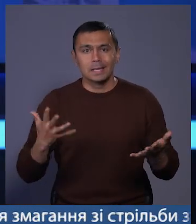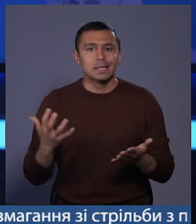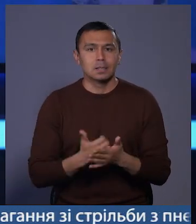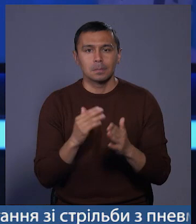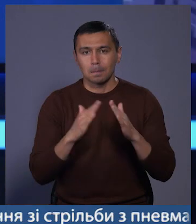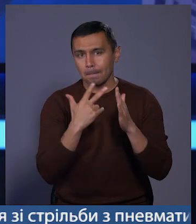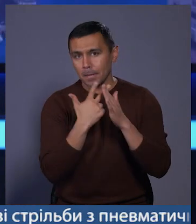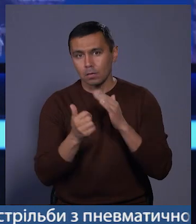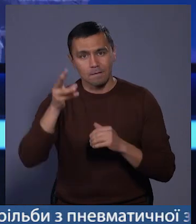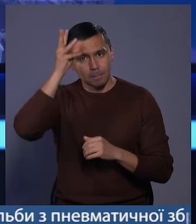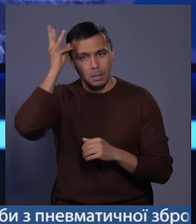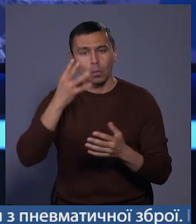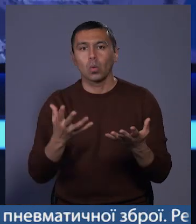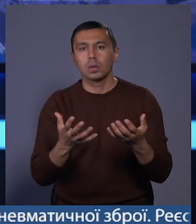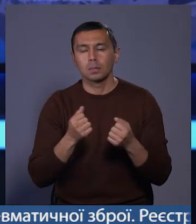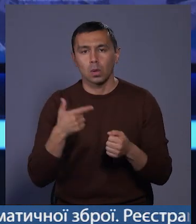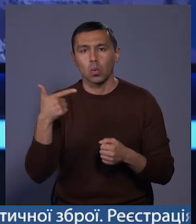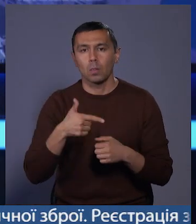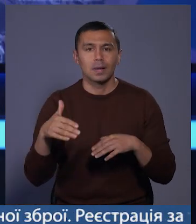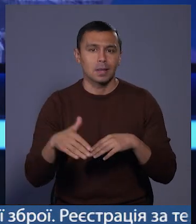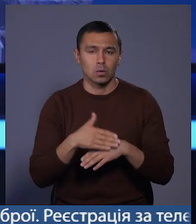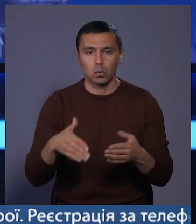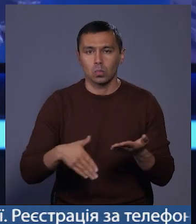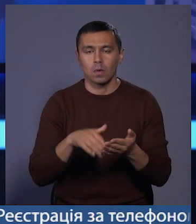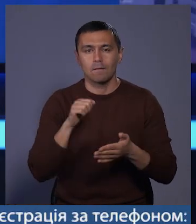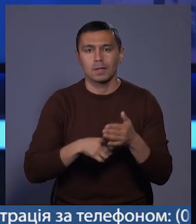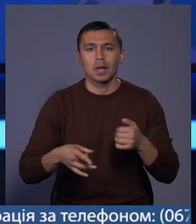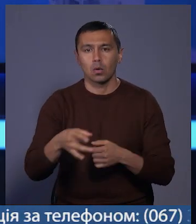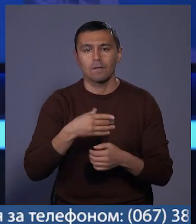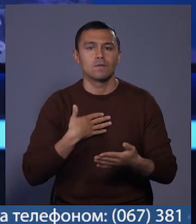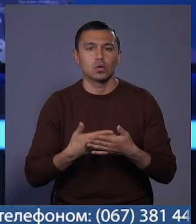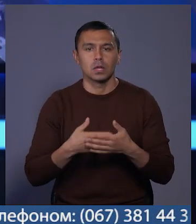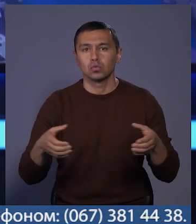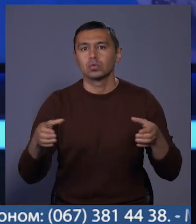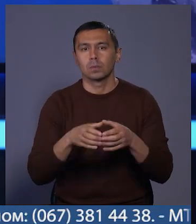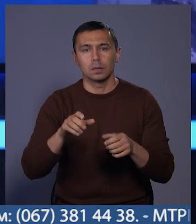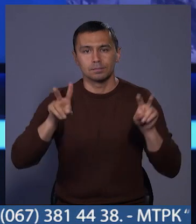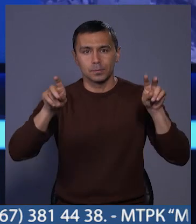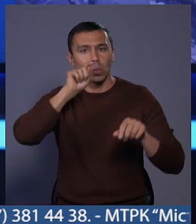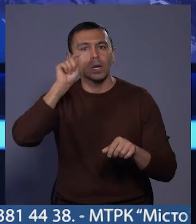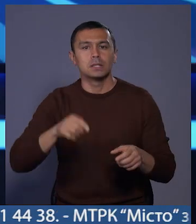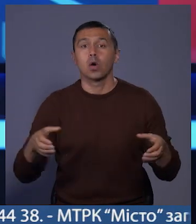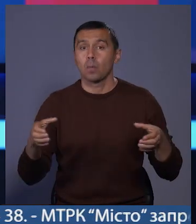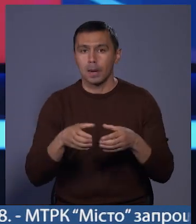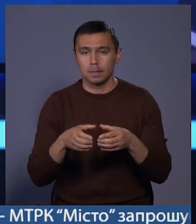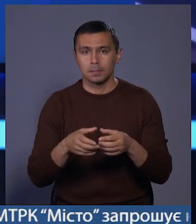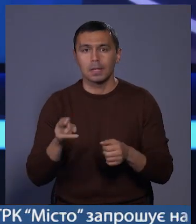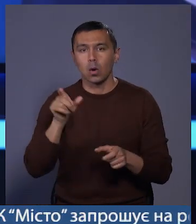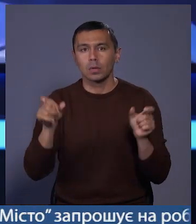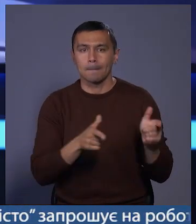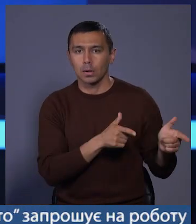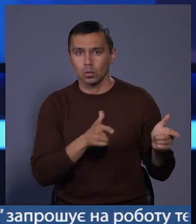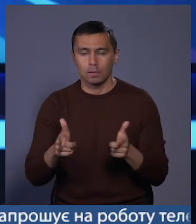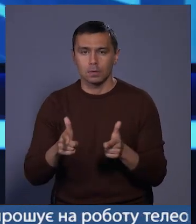знайшли прихисток у Хмельницькому, отримали гуманітарну допомогу від районного волонтерського штабу «Українська команда». Для людей